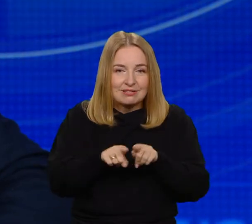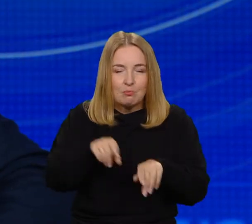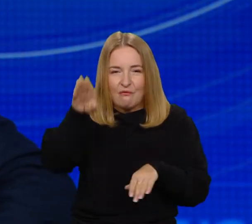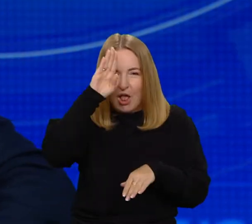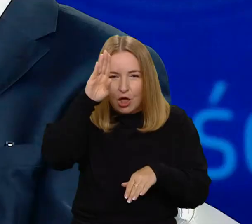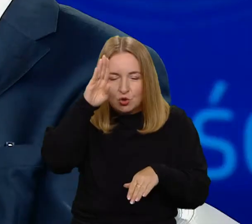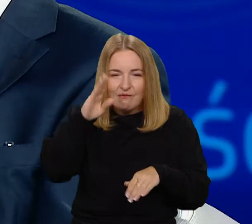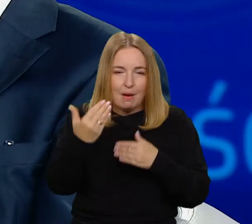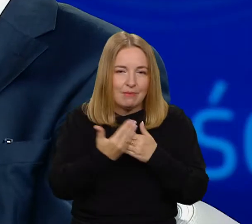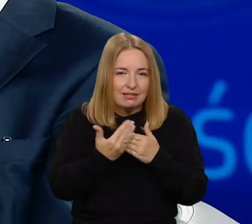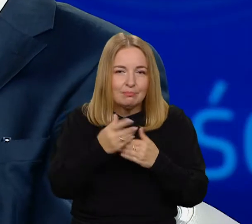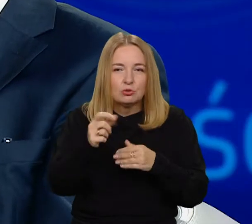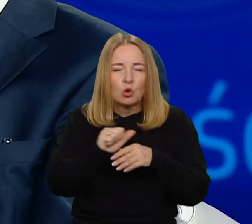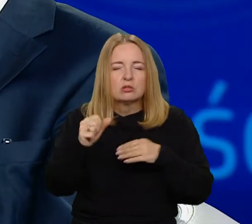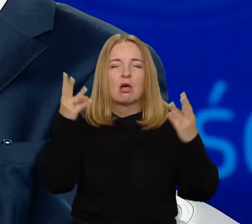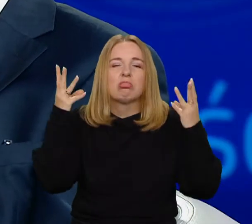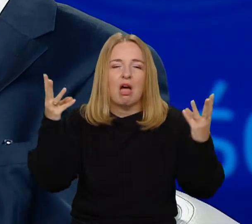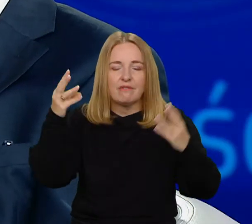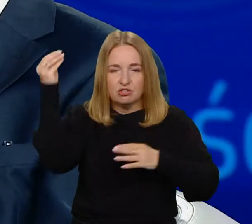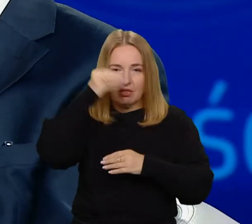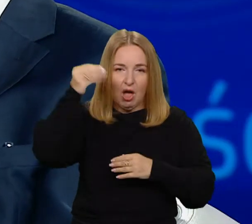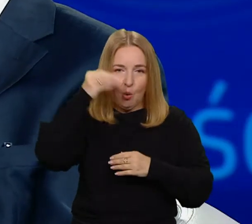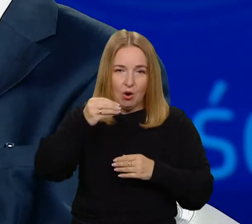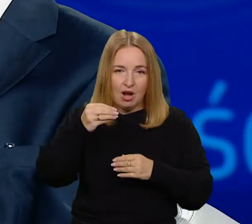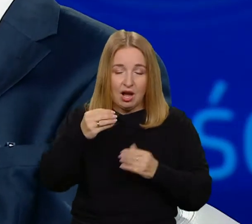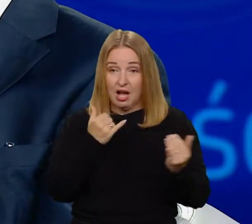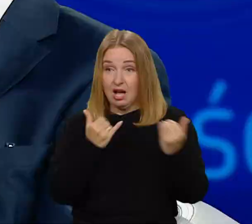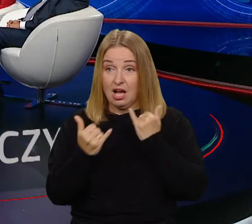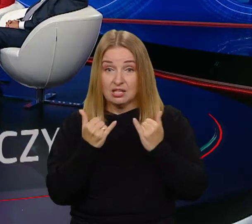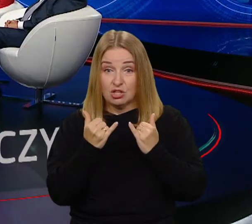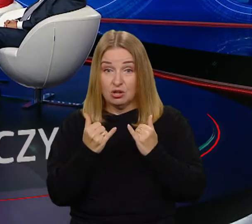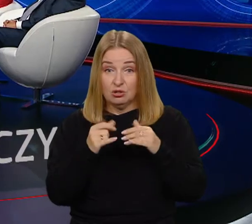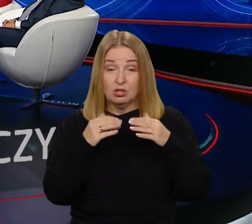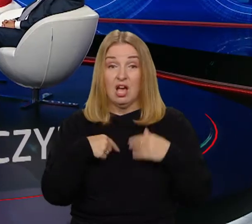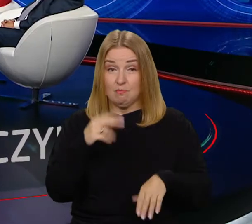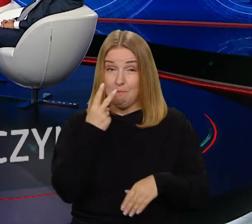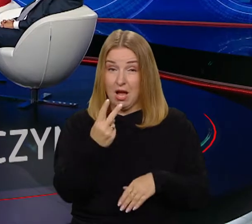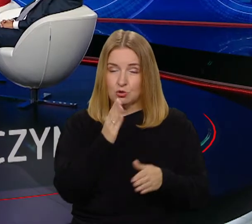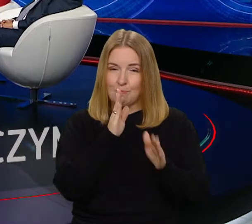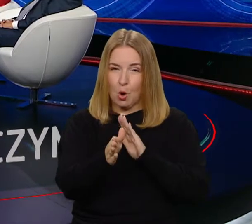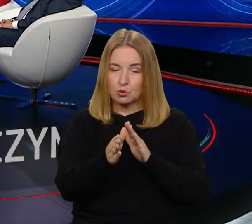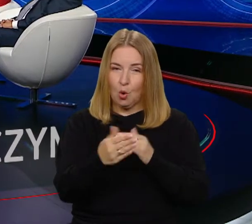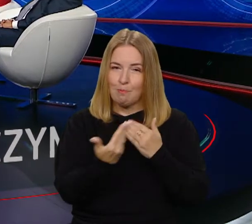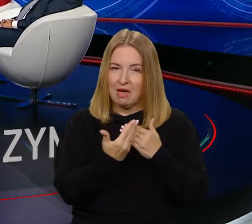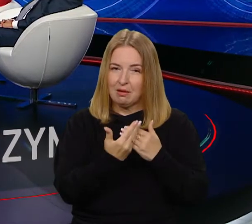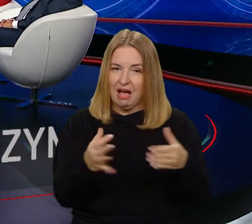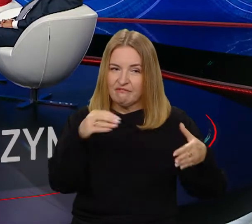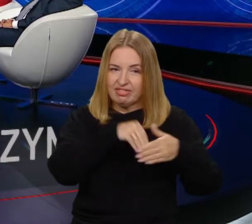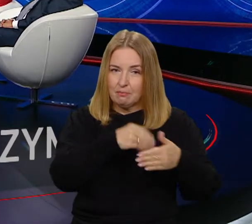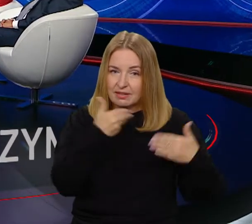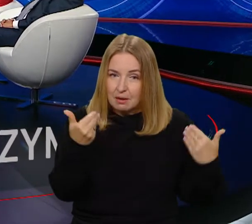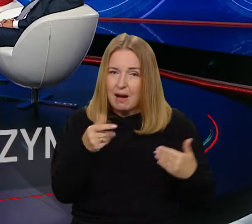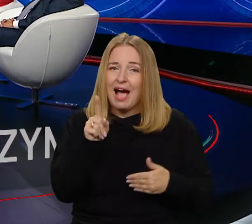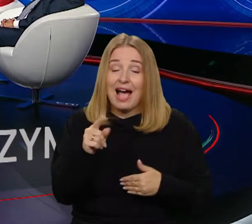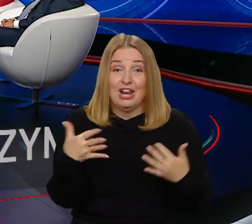królową nauk. Że nawet jeśli nie ma bezpośredniego zastosowania, to nam się w życiu przydaje w sytuacjach,